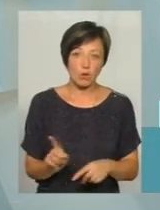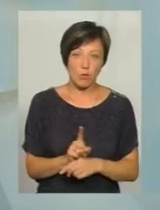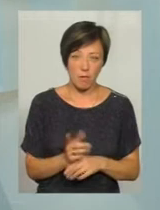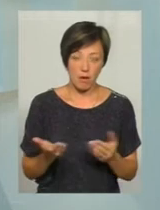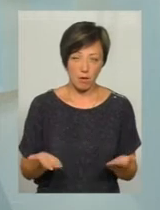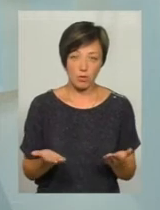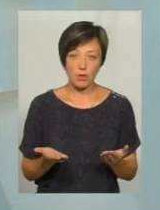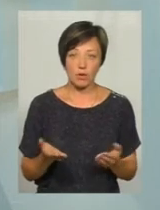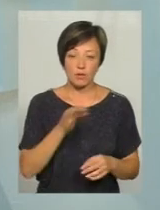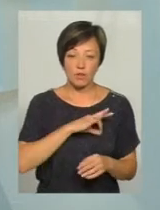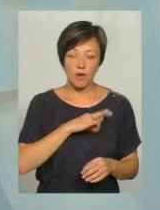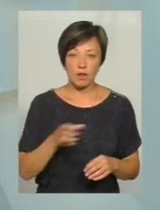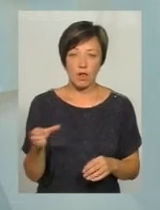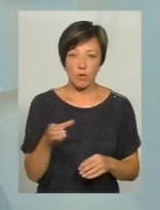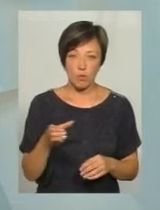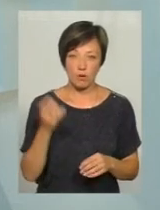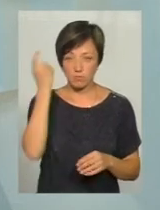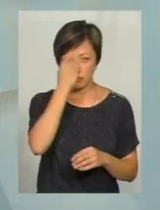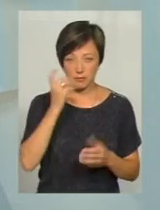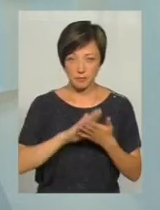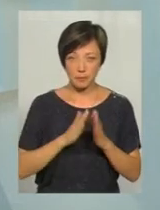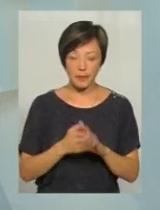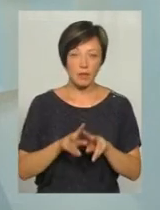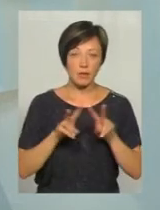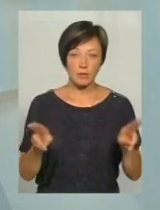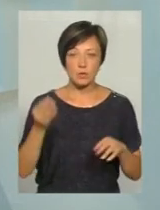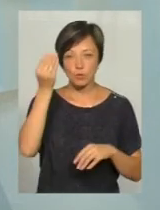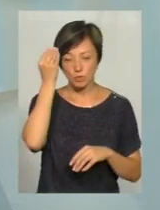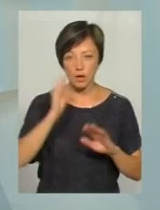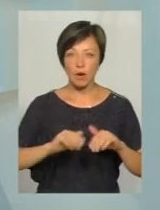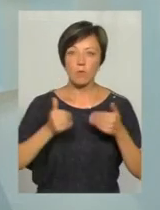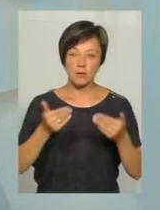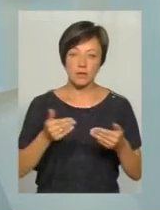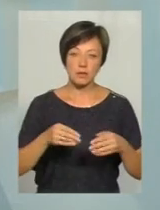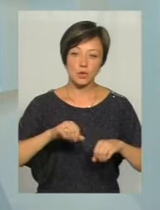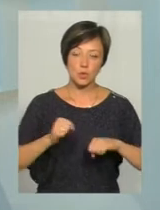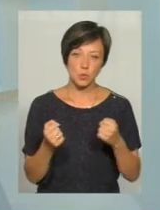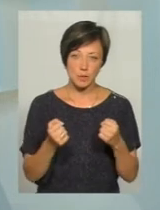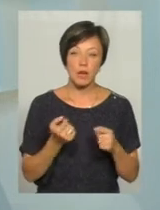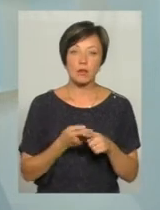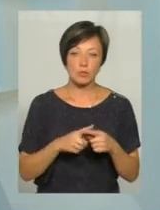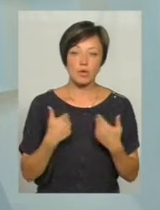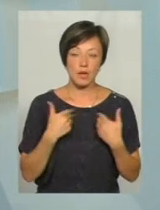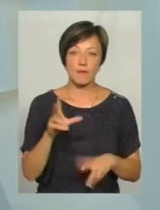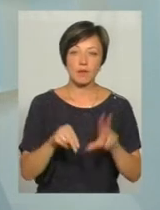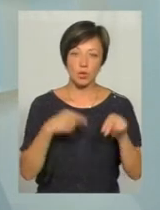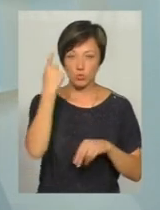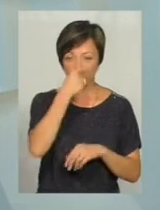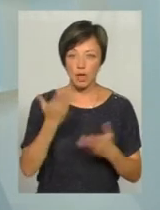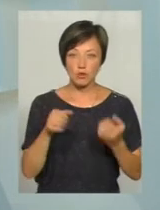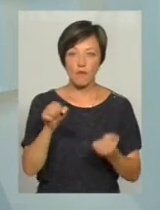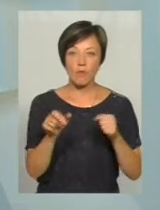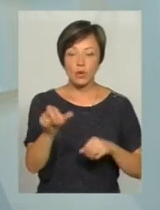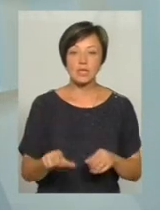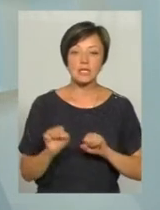вживати алкоголь, керувати на підпитку, то він такої саме буде думки, рекомендації давати своїм друзям. Тому я рахую особисто, що якщо водій